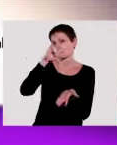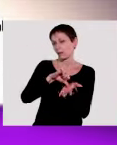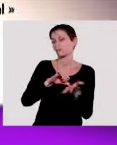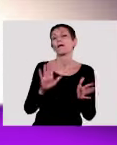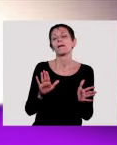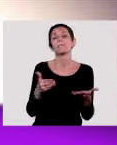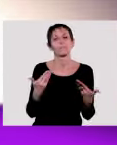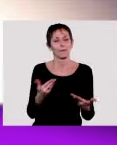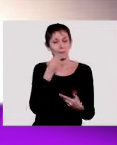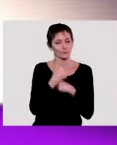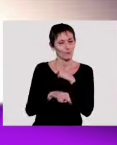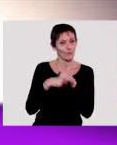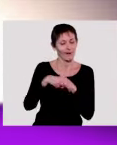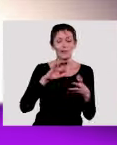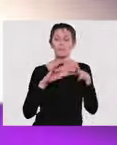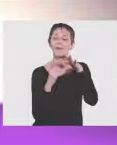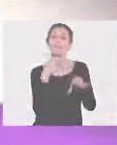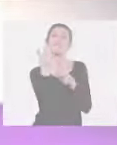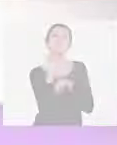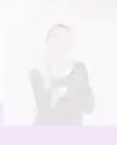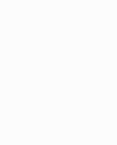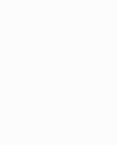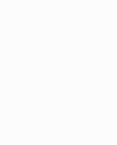D'ici là, bonne semaine à tous sur la planète francophone.-titrage ST' 501